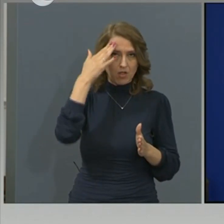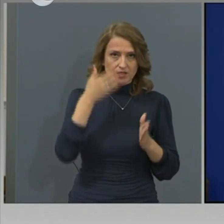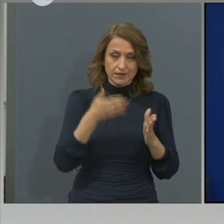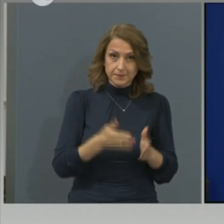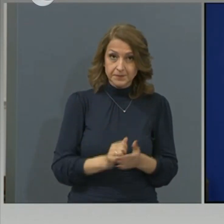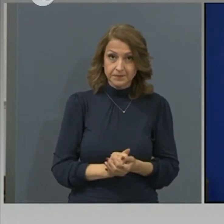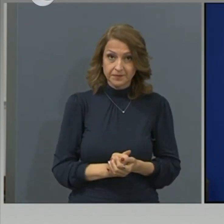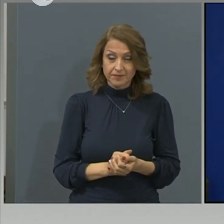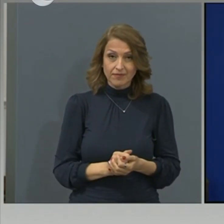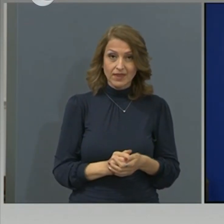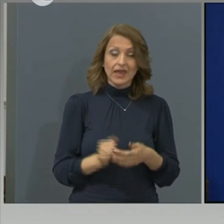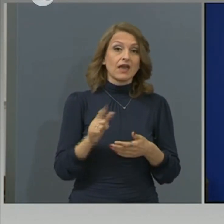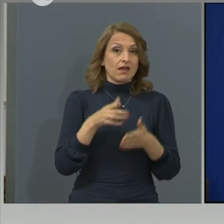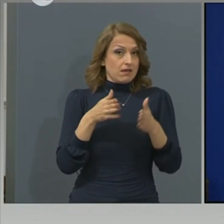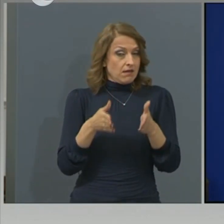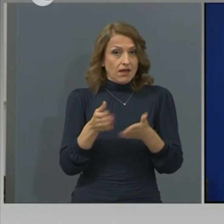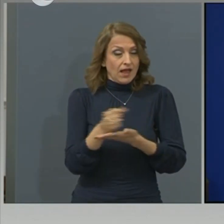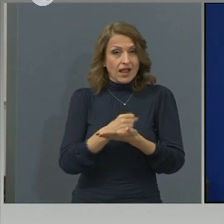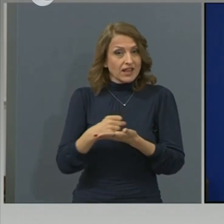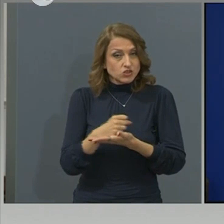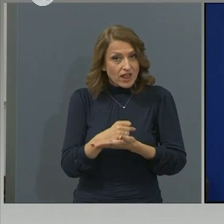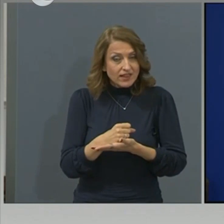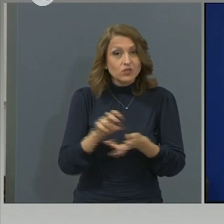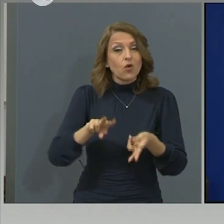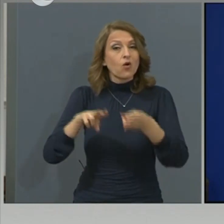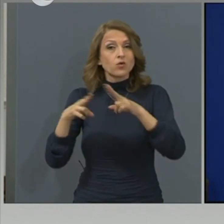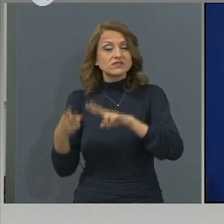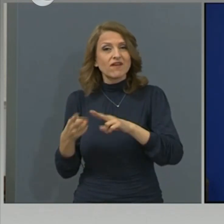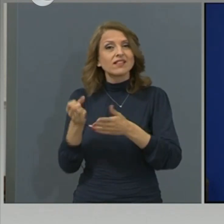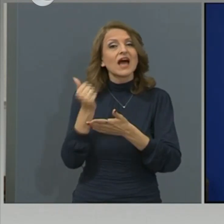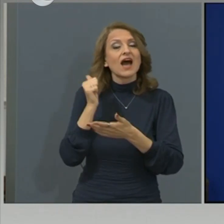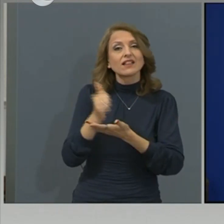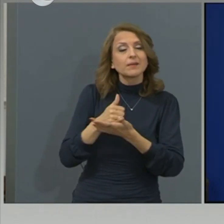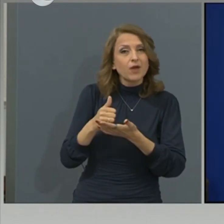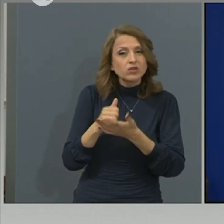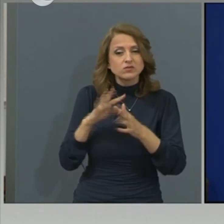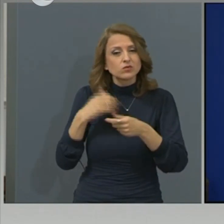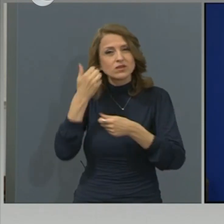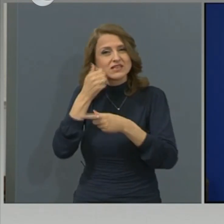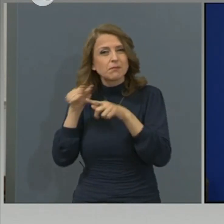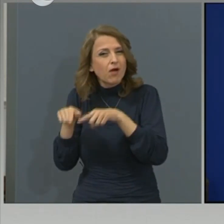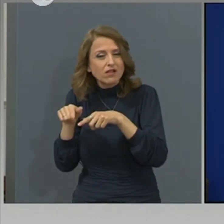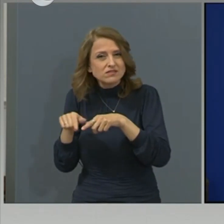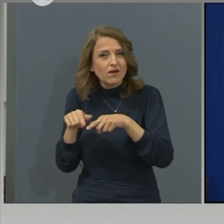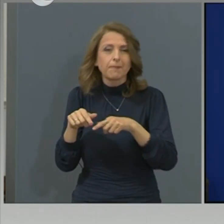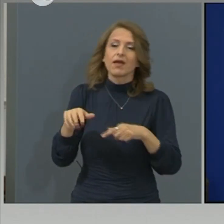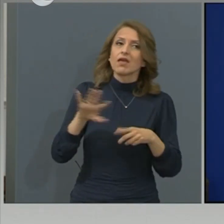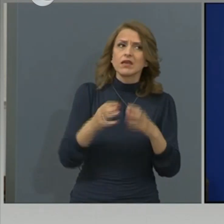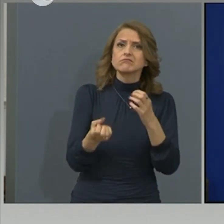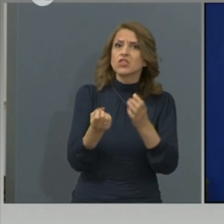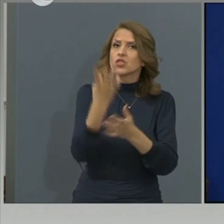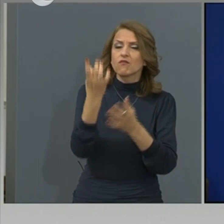Лечението, освен, както казахме, антибиотици, които използвам при голяма част от нашите болни и съвременните